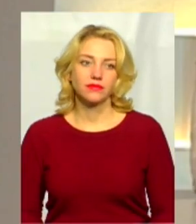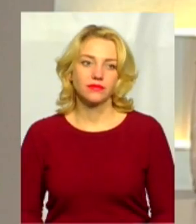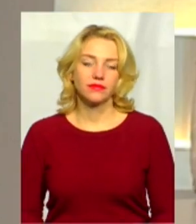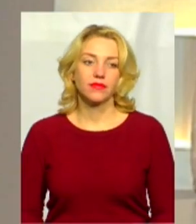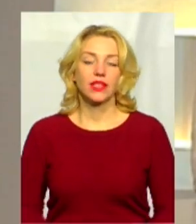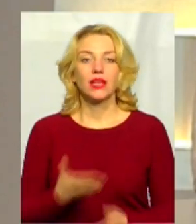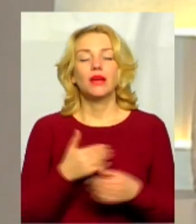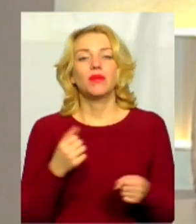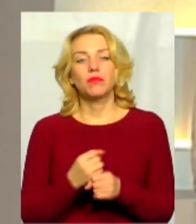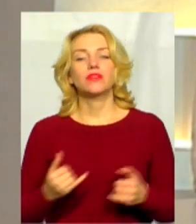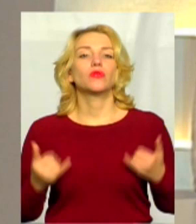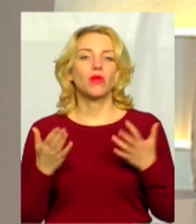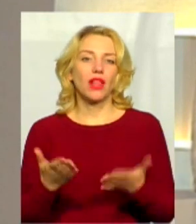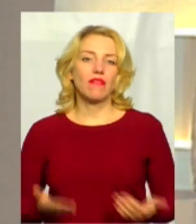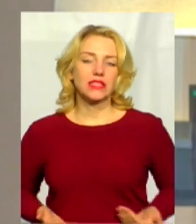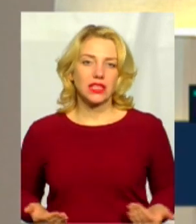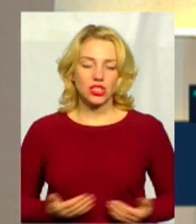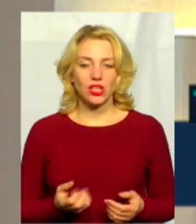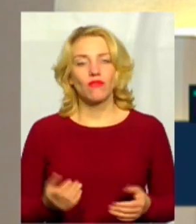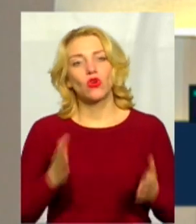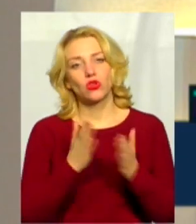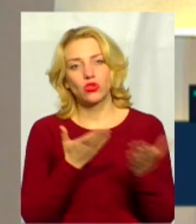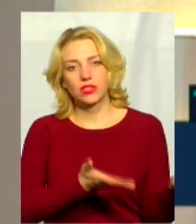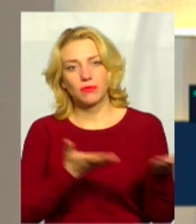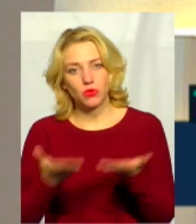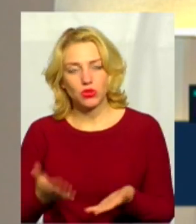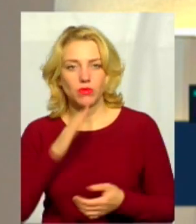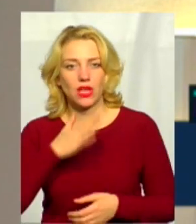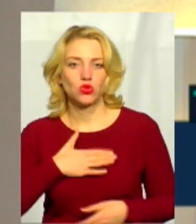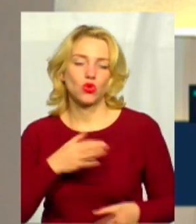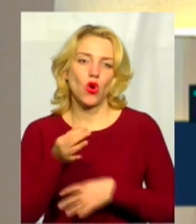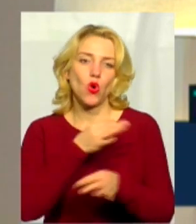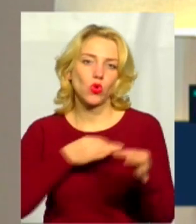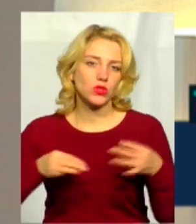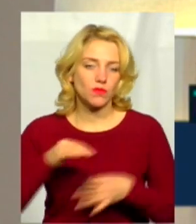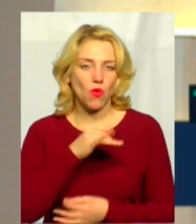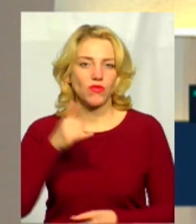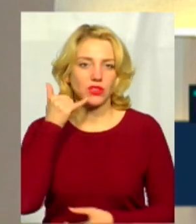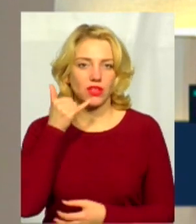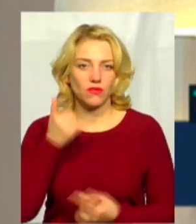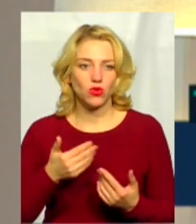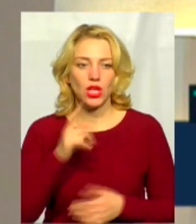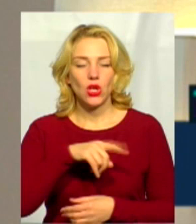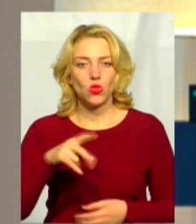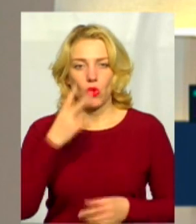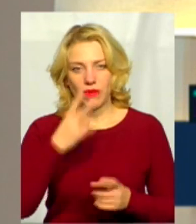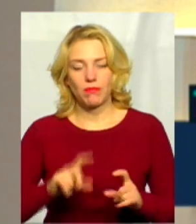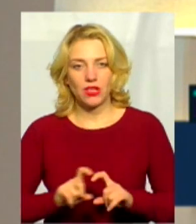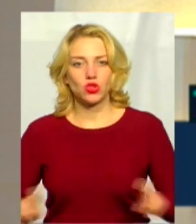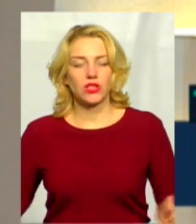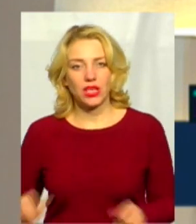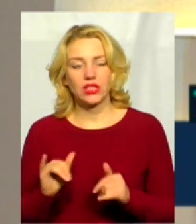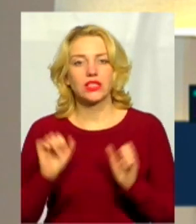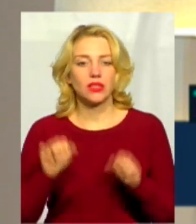Ми працюємо для вас наживо, отож долучайтеся до нашої розмови телефоном, номер котрого бачите зараз на екранах, а